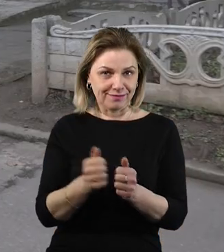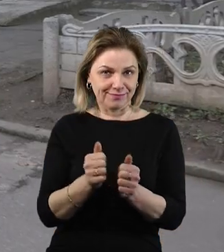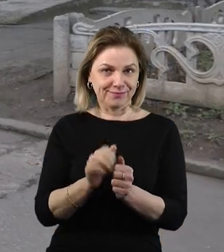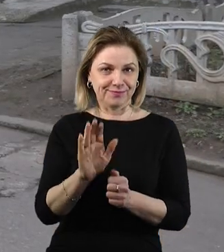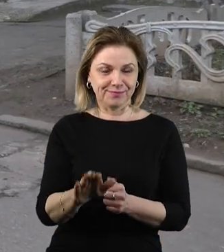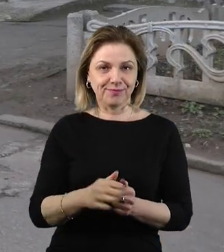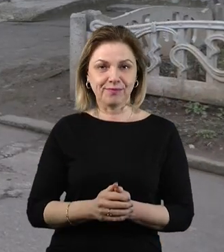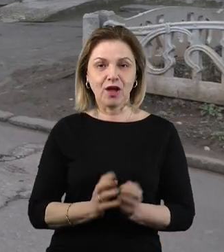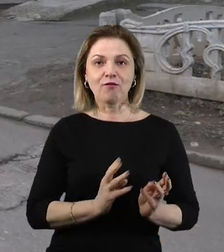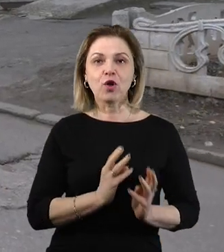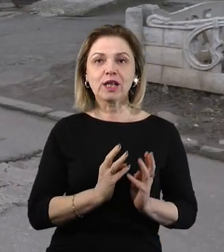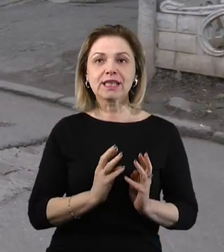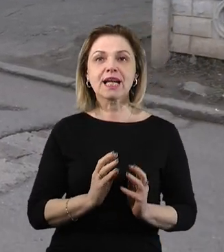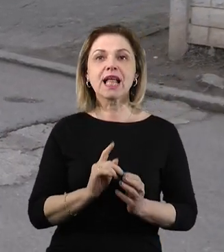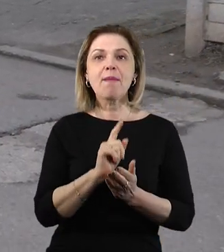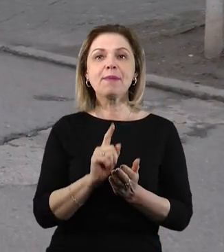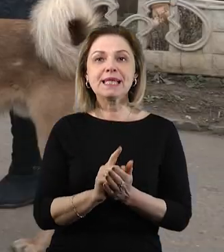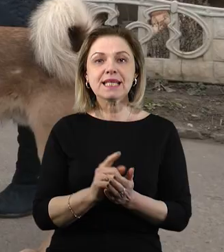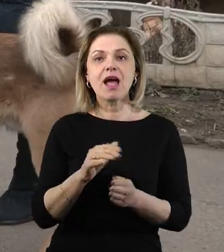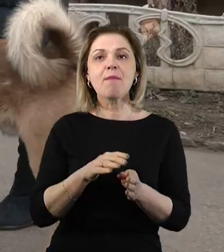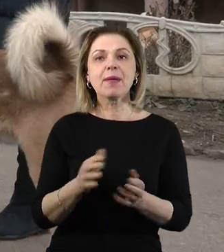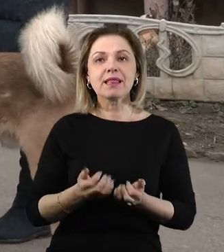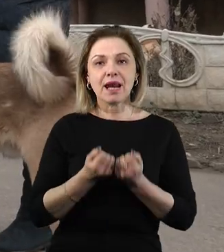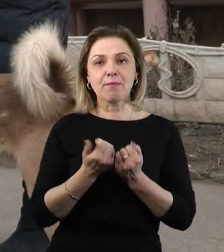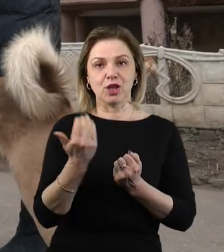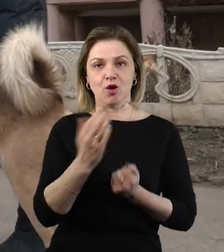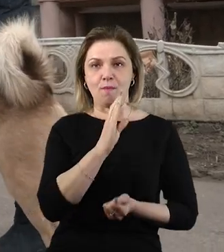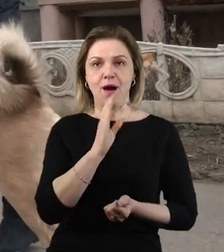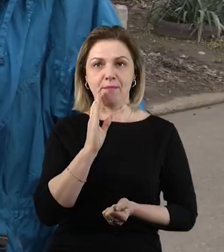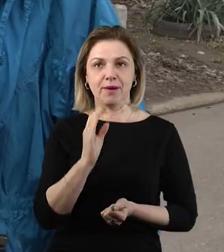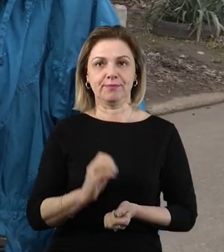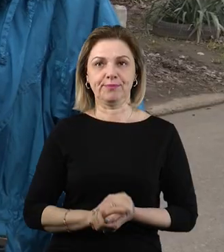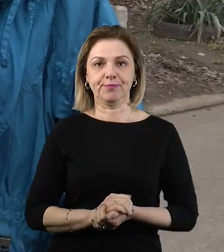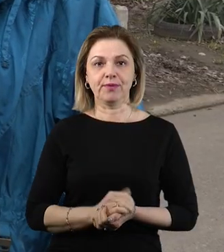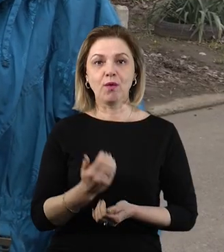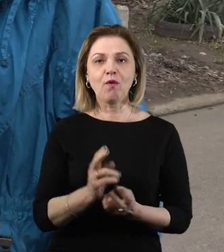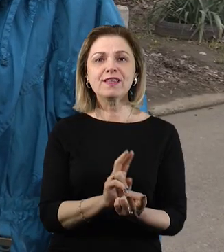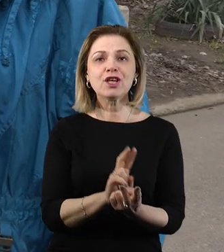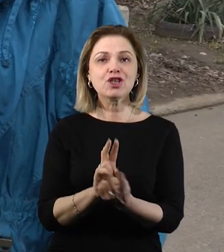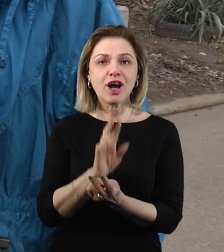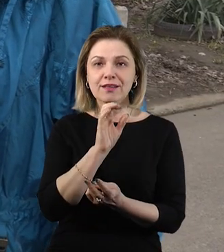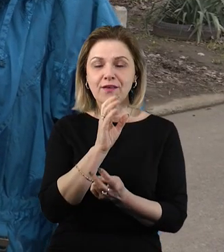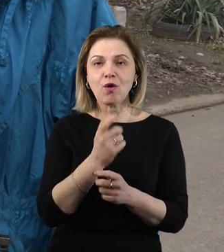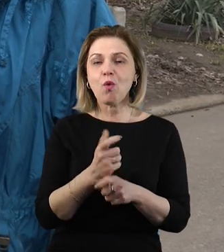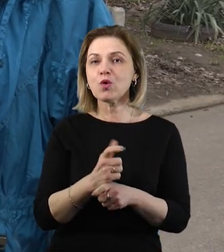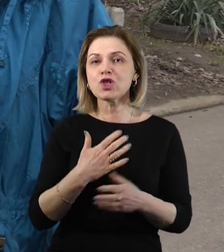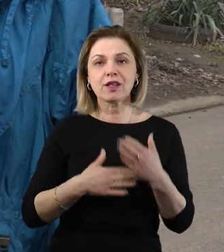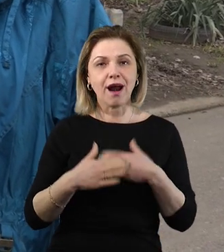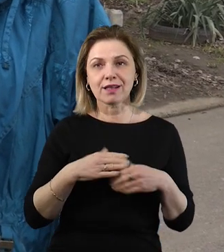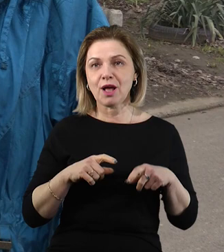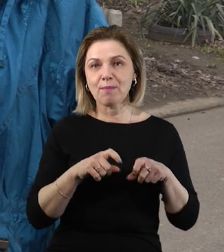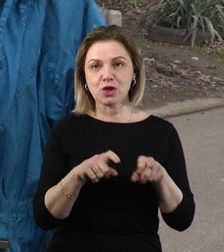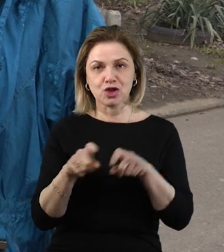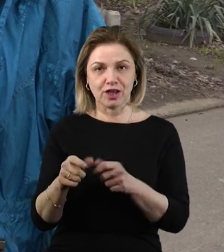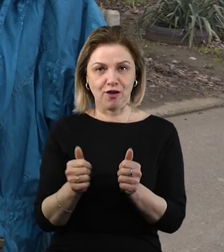У волонтерській місії Валентину підтримала і її мама Елла. Він зустрічає, дуже біжит радісно. Він